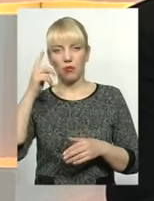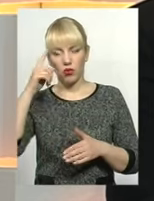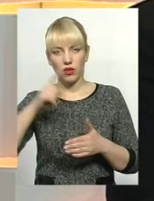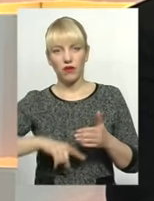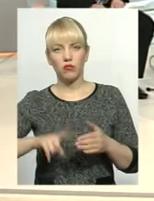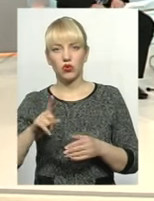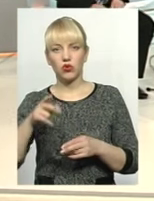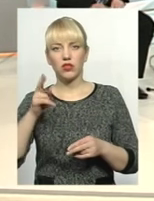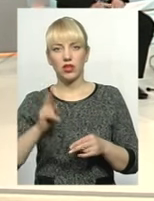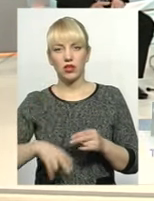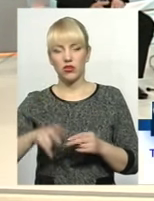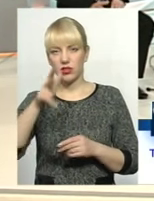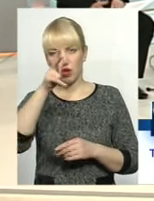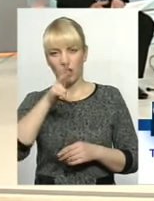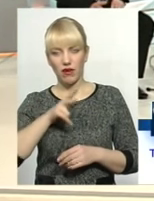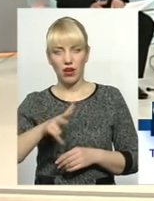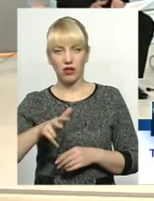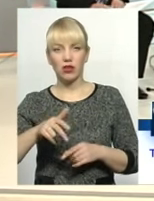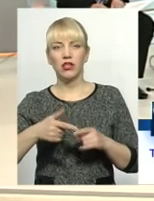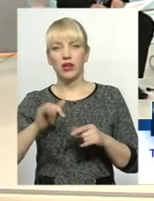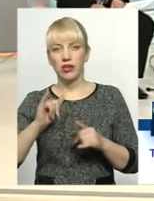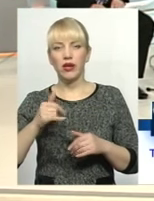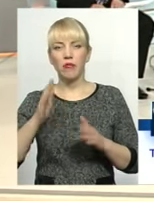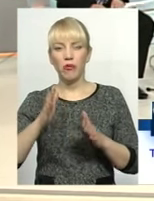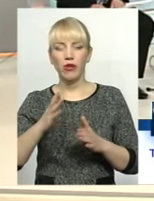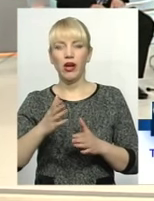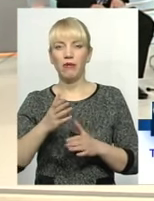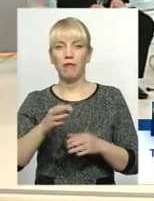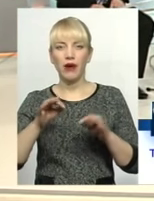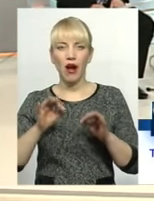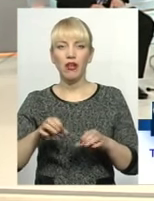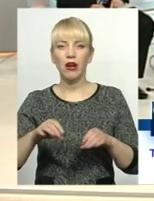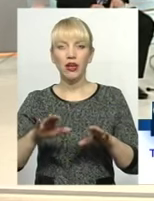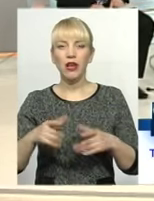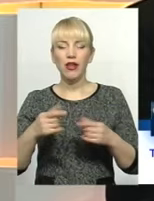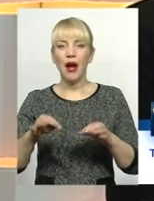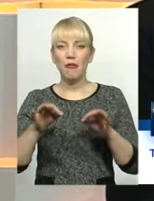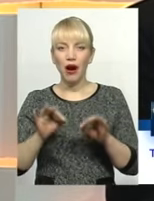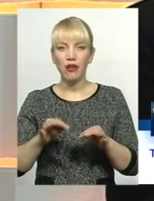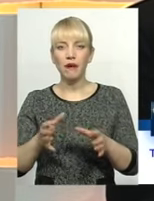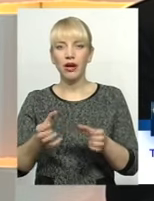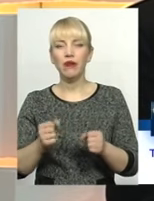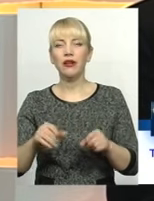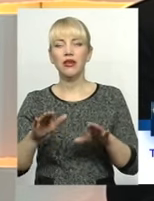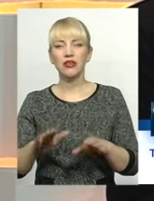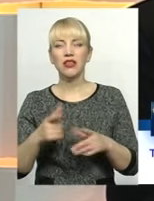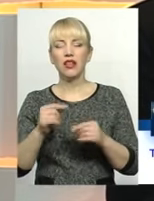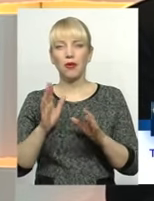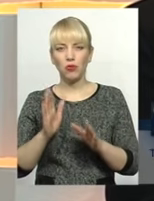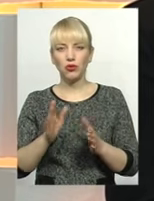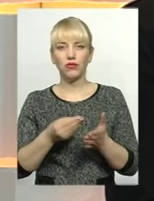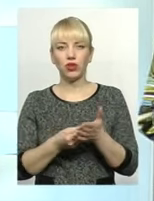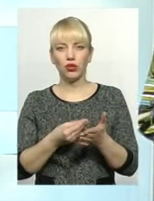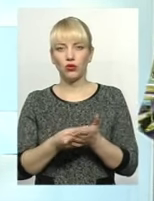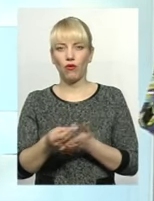настане то мудре рішення, в когось приймуть його, де почнеться нормальне існування і функціонування навчального закладу.